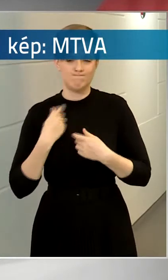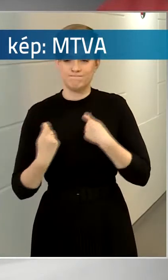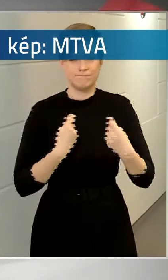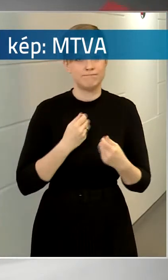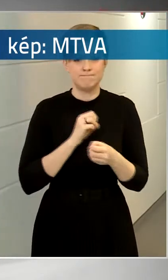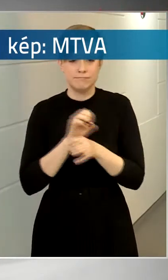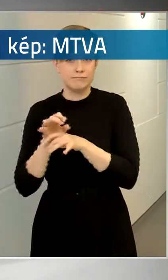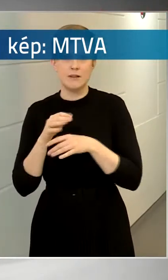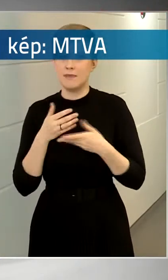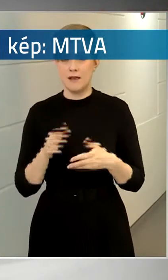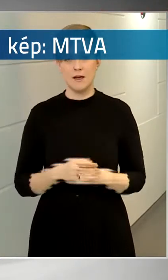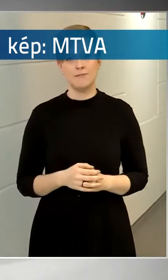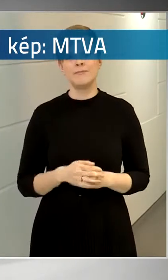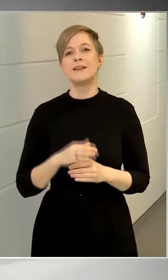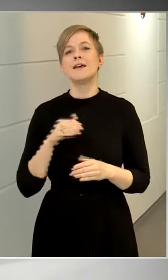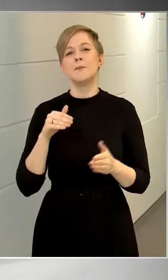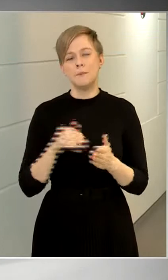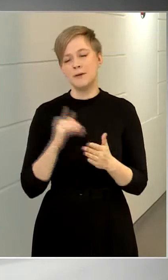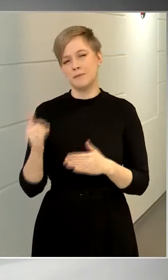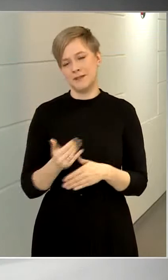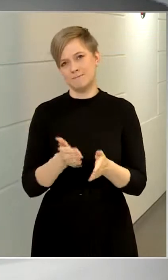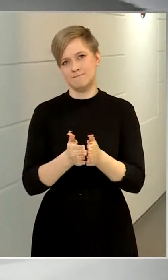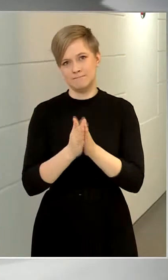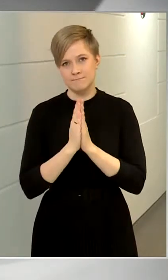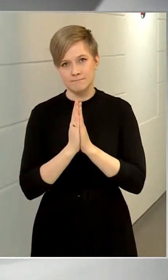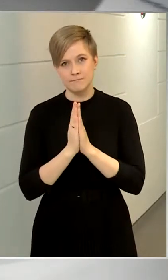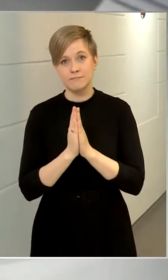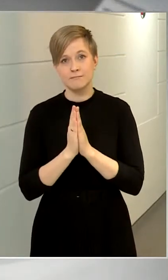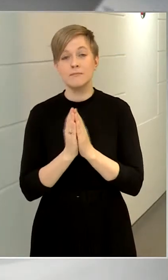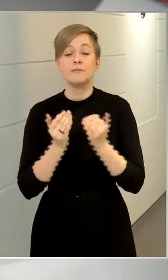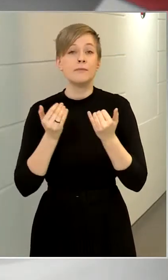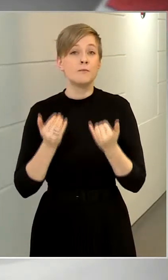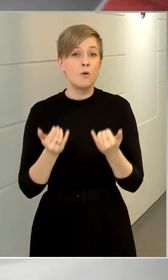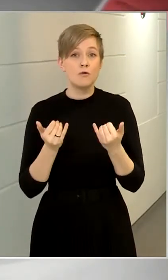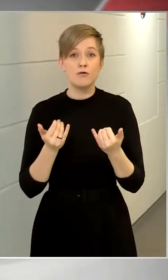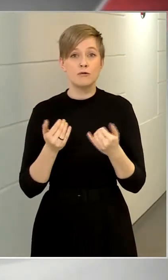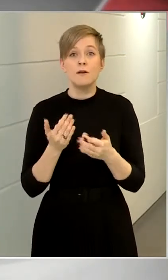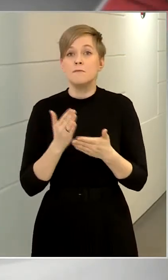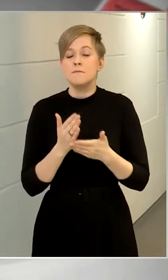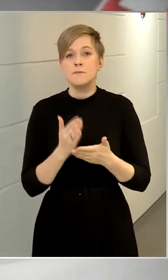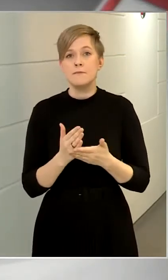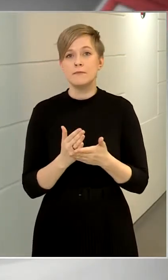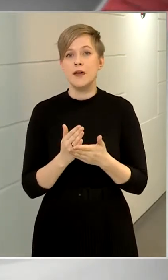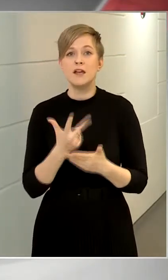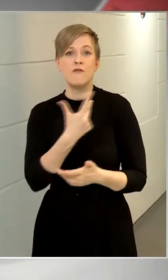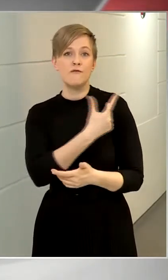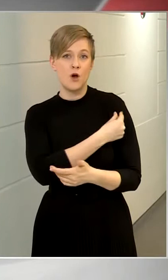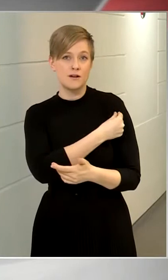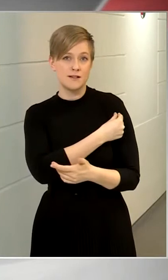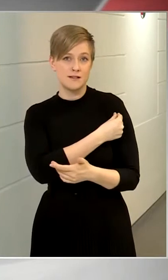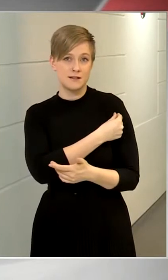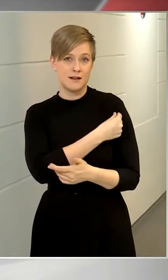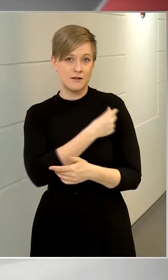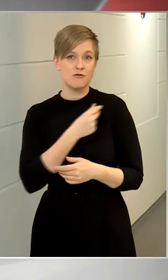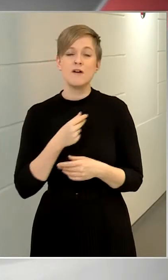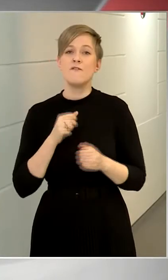Ezért még mindig azt kell, hogy kérjem, hogy most, amikor már a vakcináció,